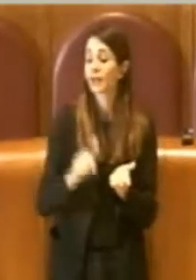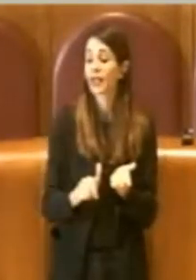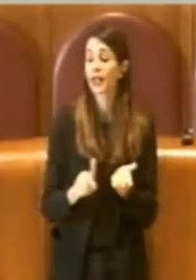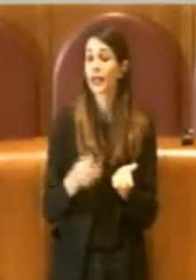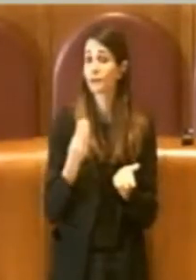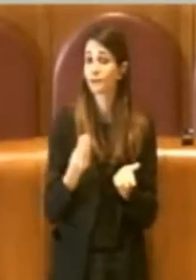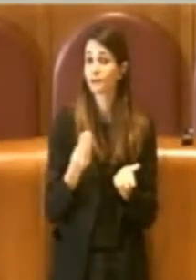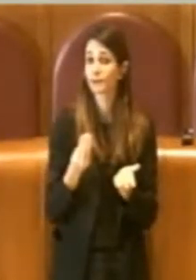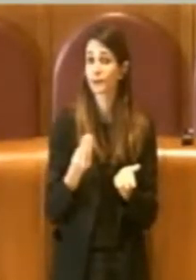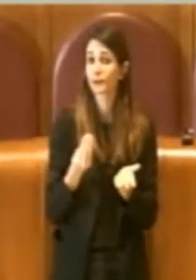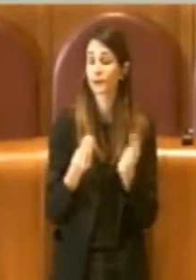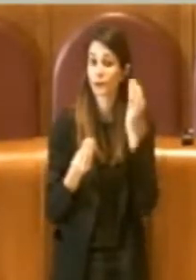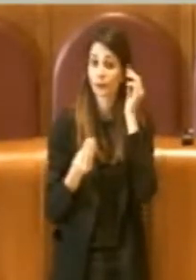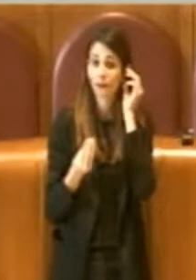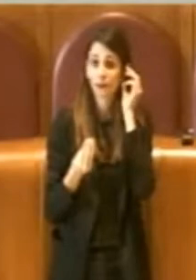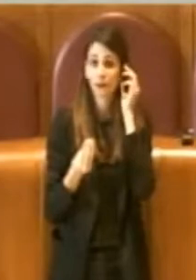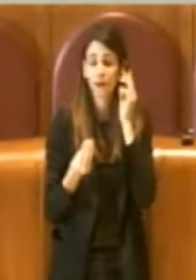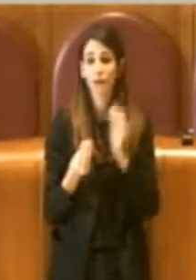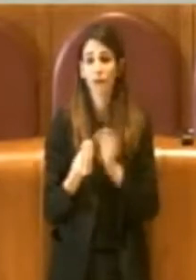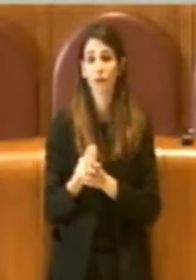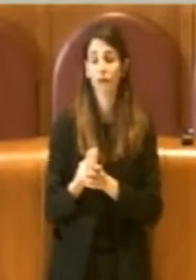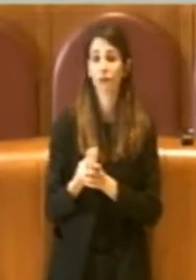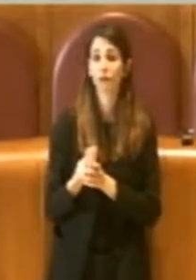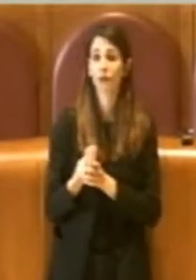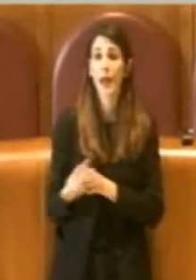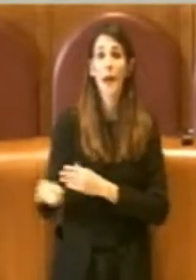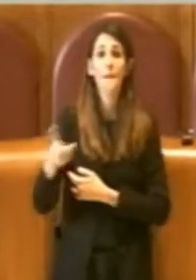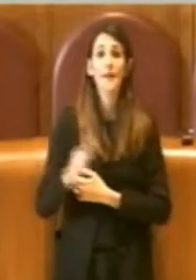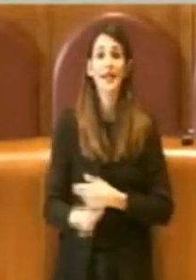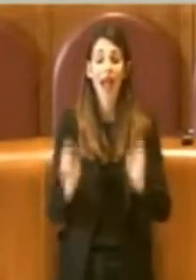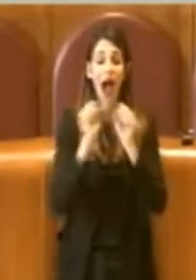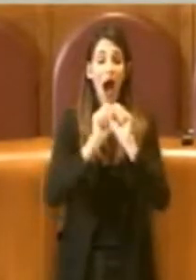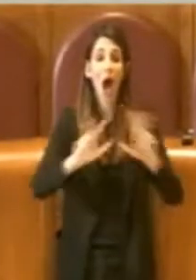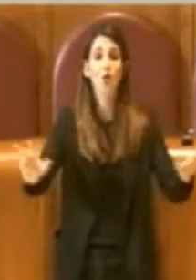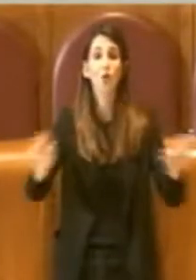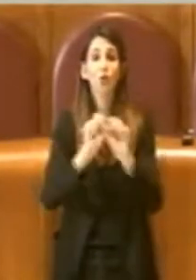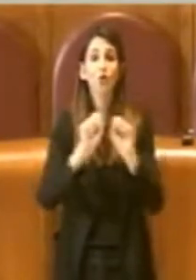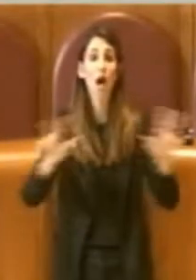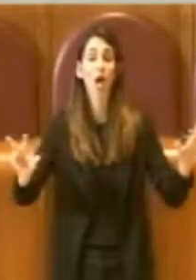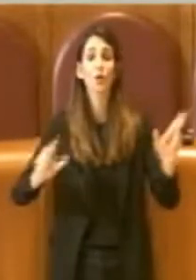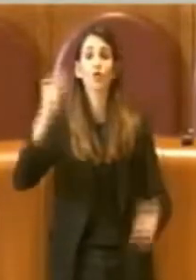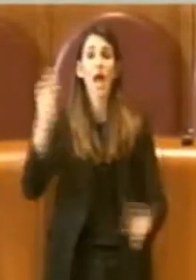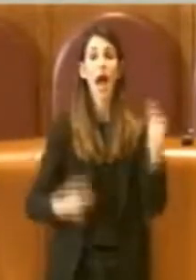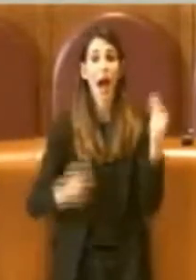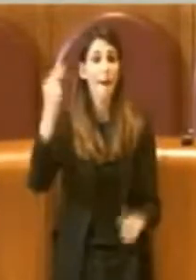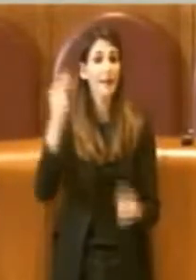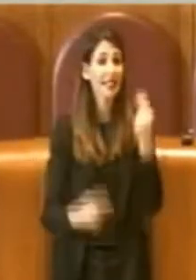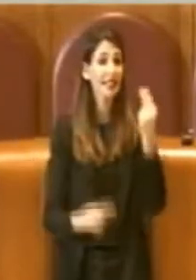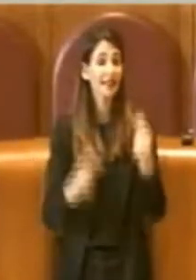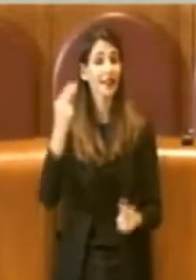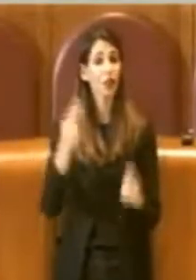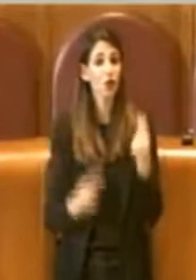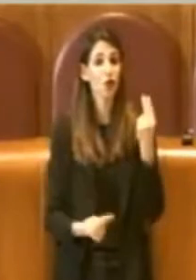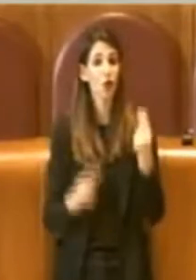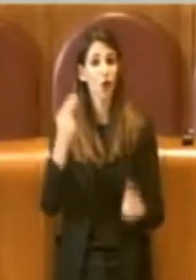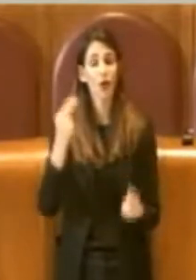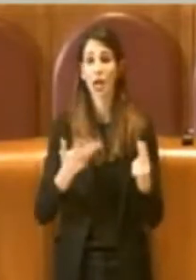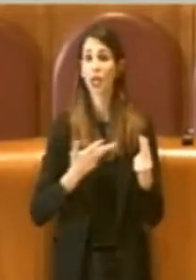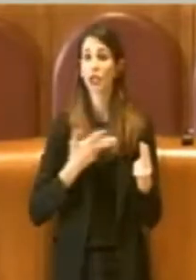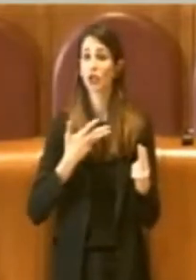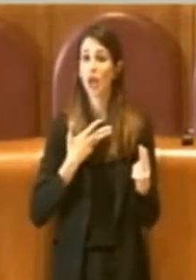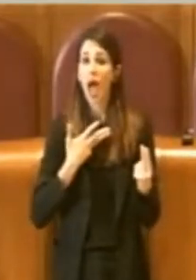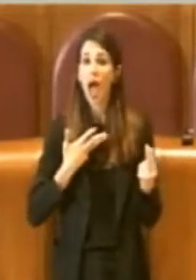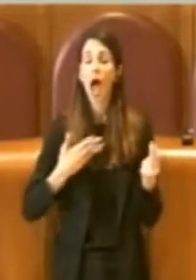annunci da parte di questa amministrazione che si fanno delle pulizie